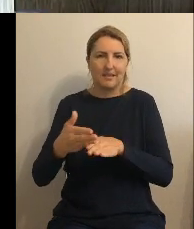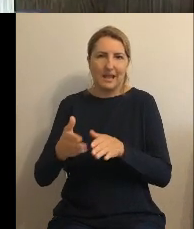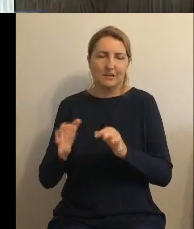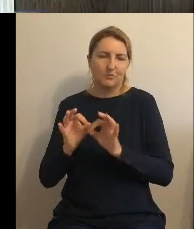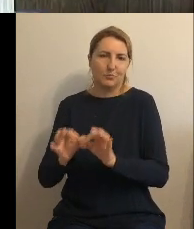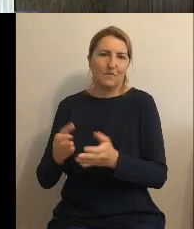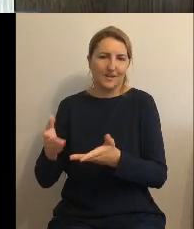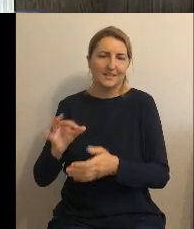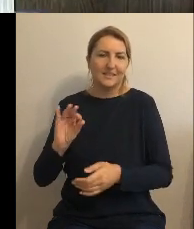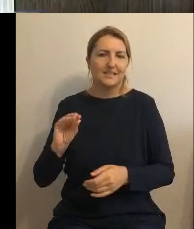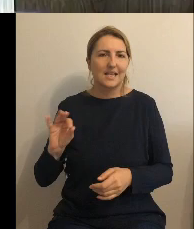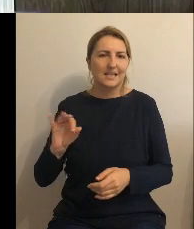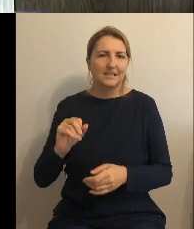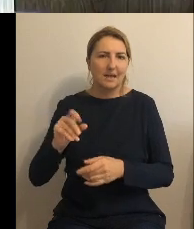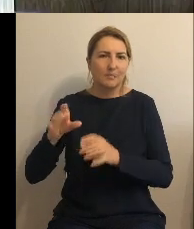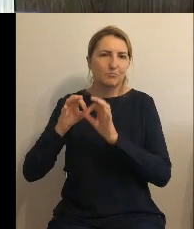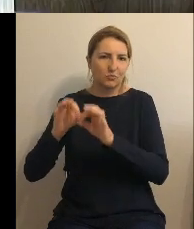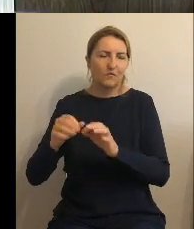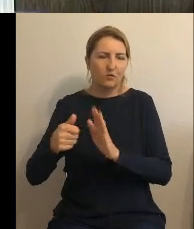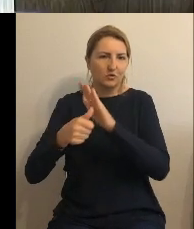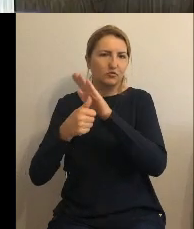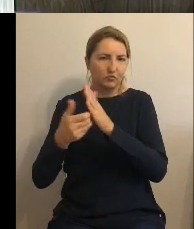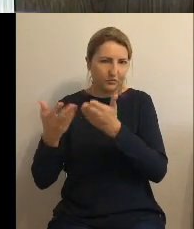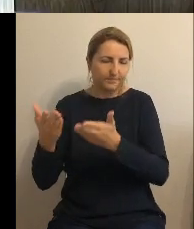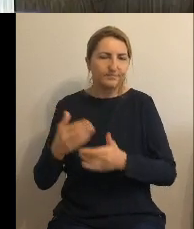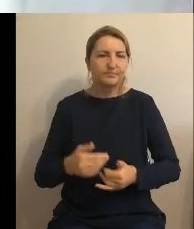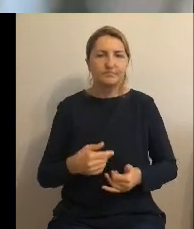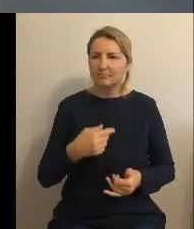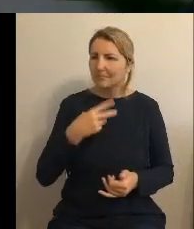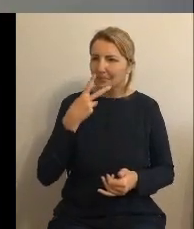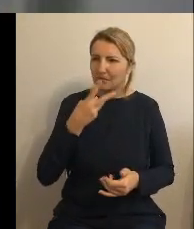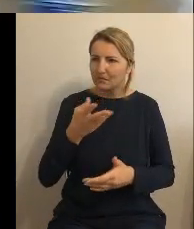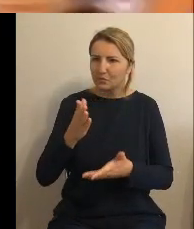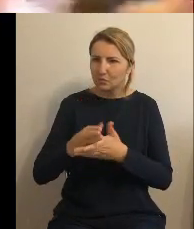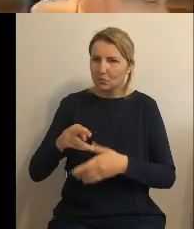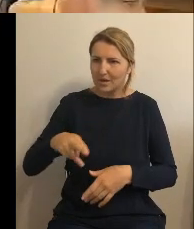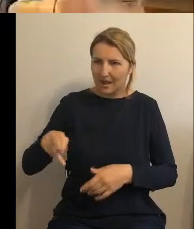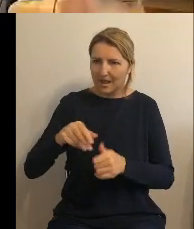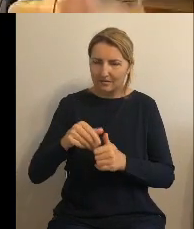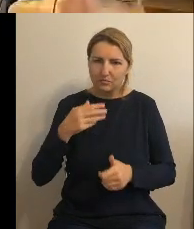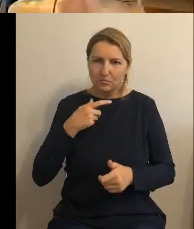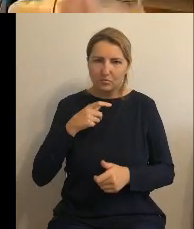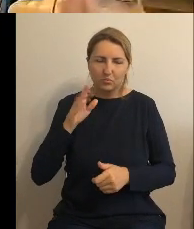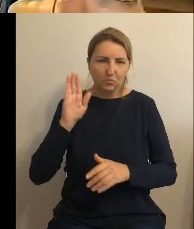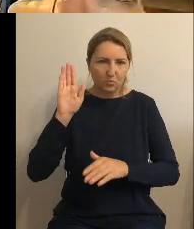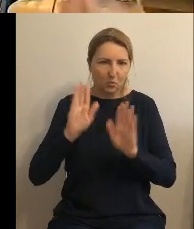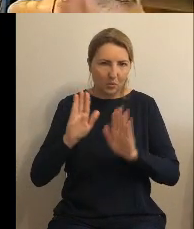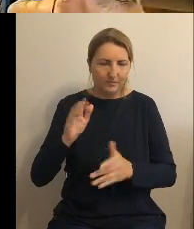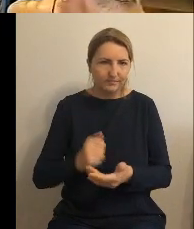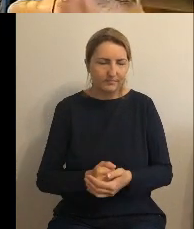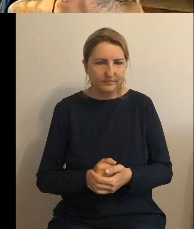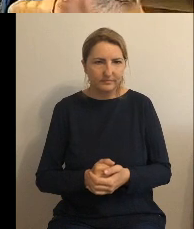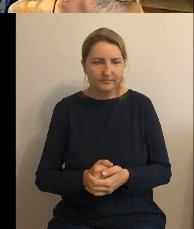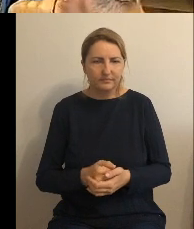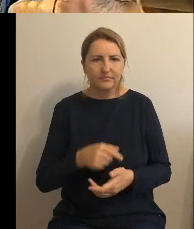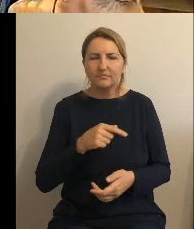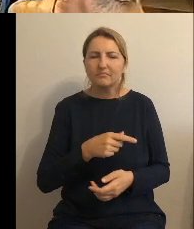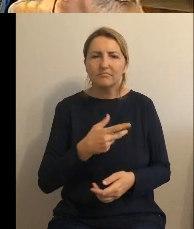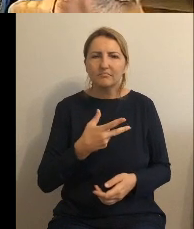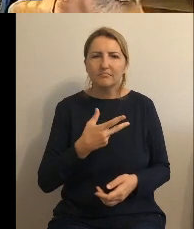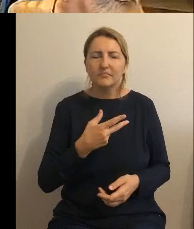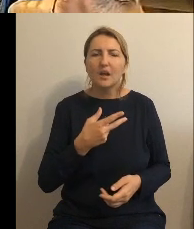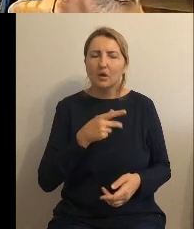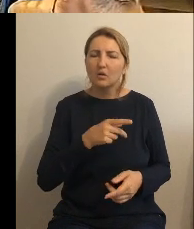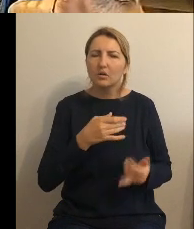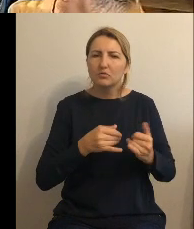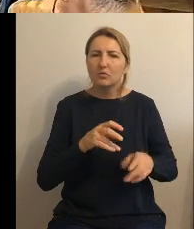a widzę, że już Pan Radny się zgłasza. Pan Radny Szynkowski. Jeżeli chodzi o sprawę wody, to tutaj już powinno